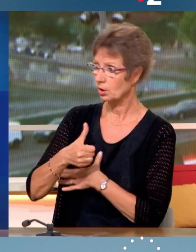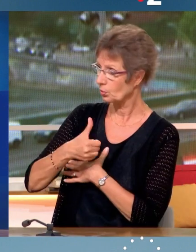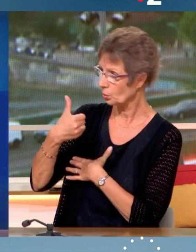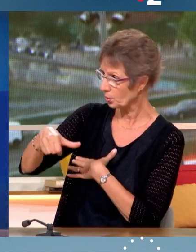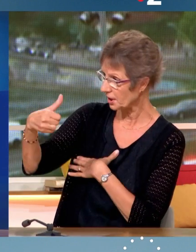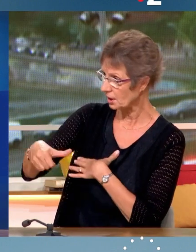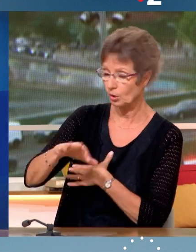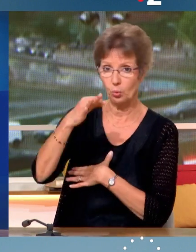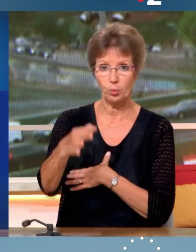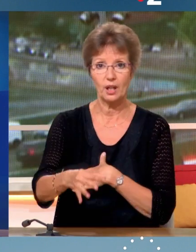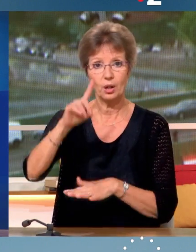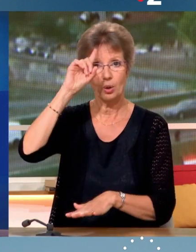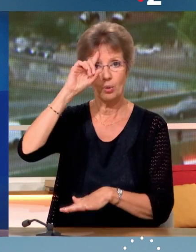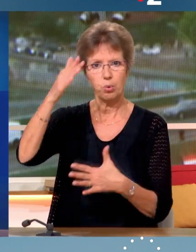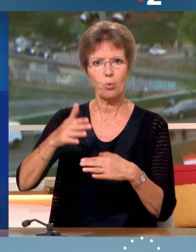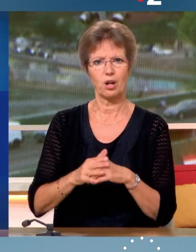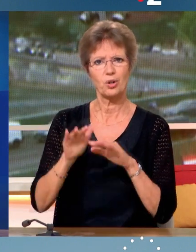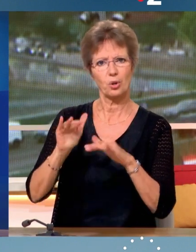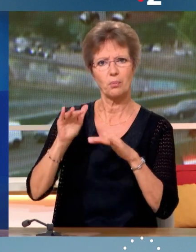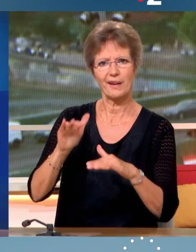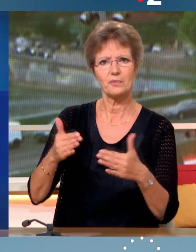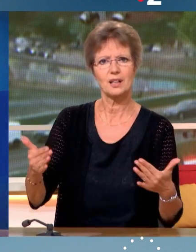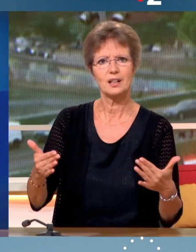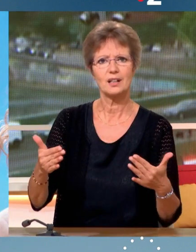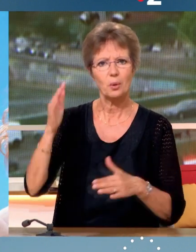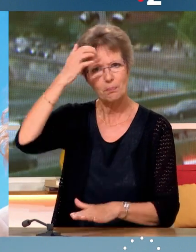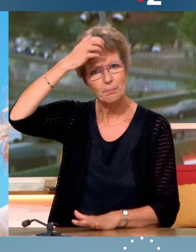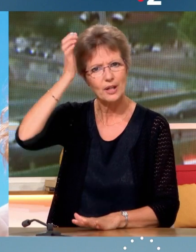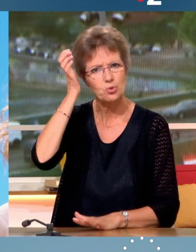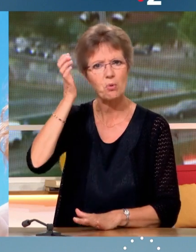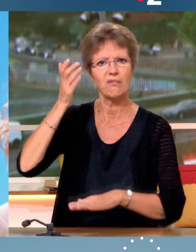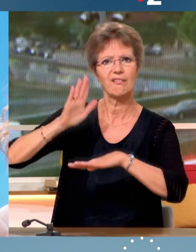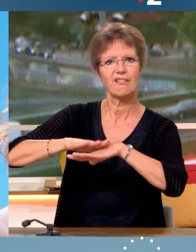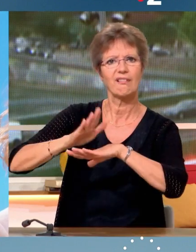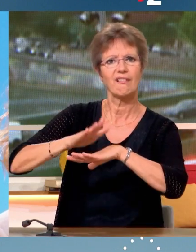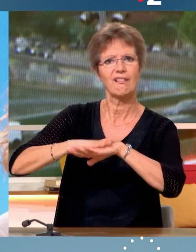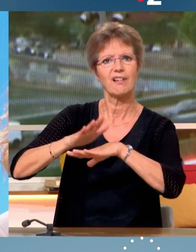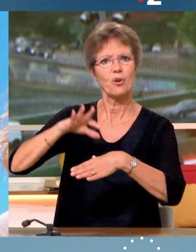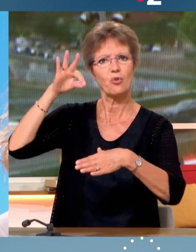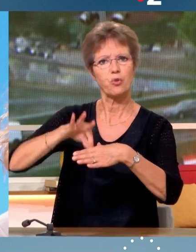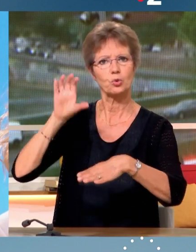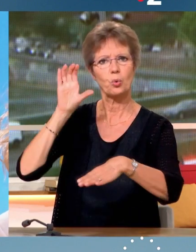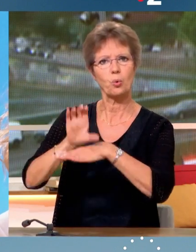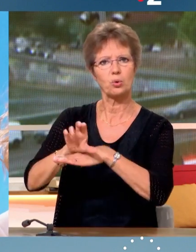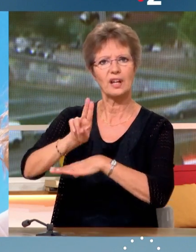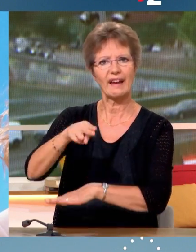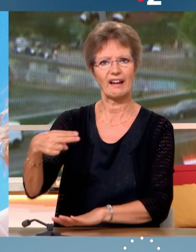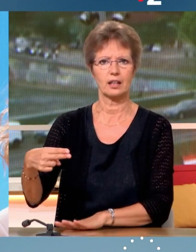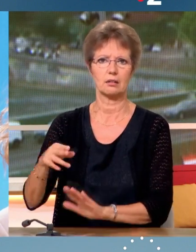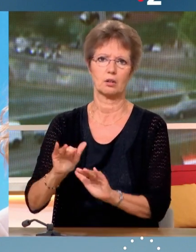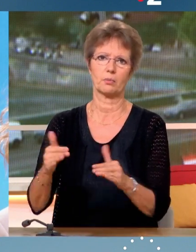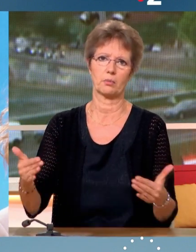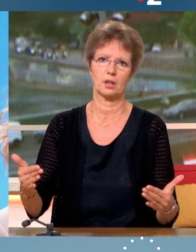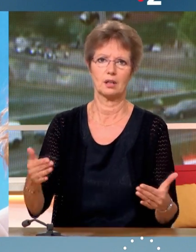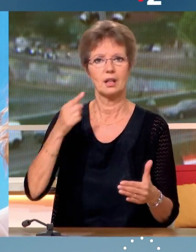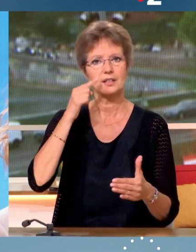seul parti d'opposition parce qu'écoutez, je me permets de vous rappeler quand même que M. Mélenchon a clairement appelé à voter contre nous, c'est-à-dire en clair, en creux,